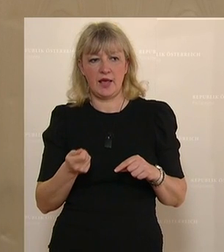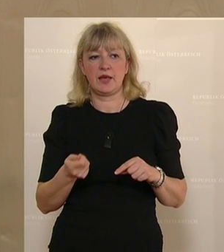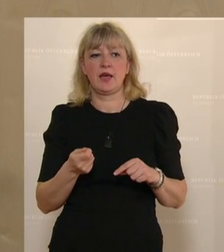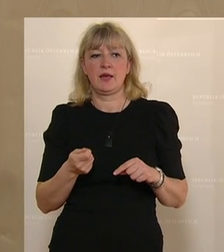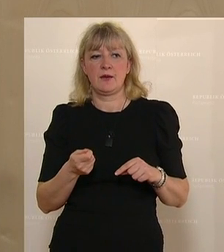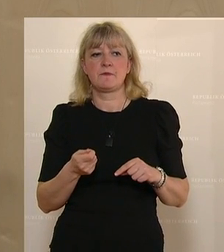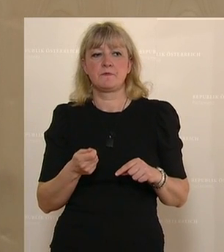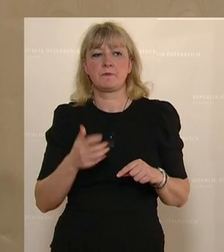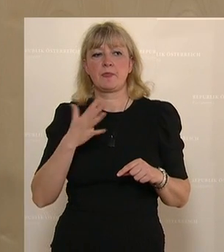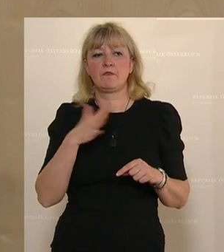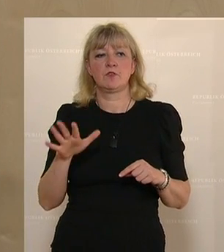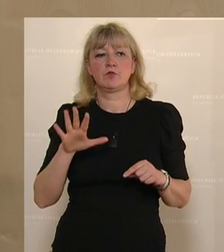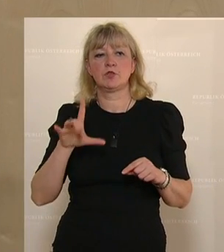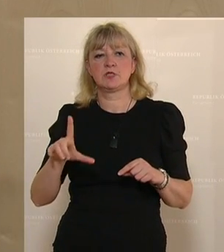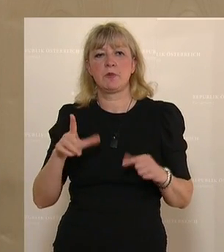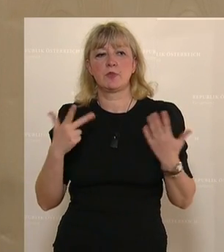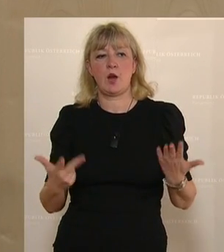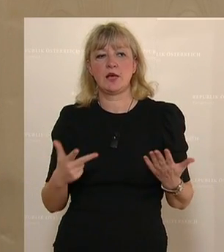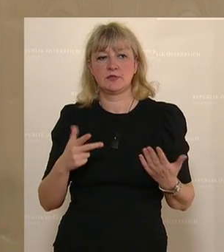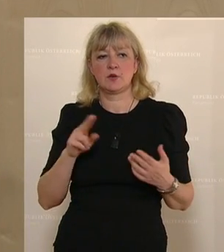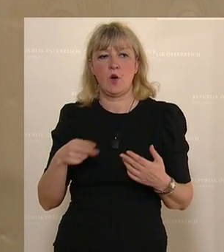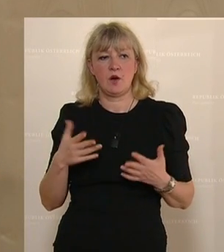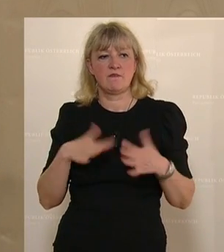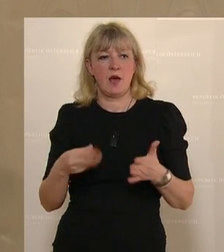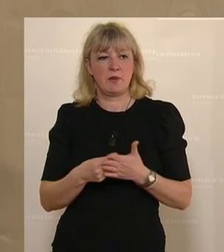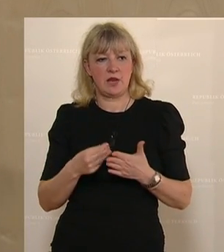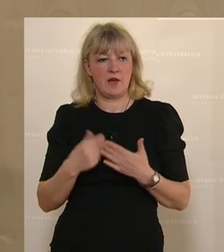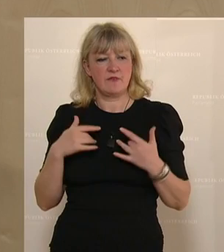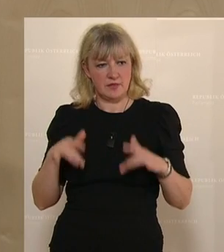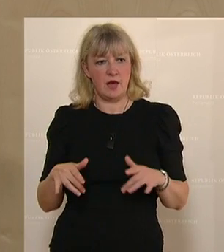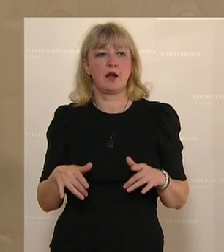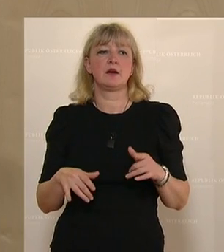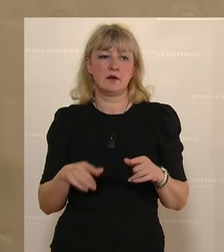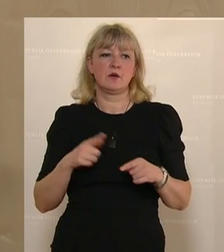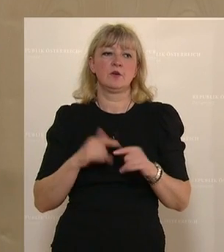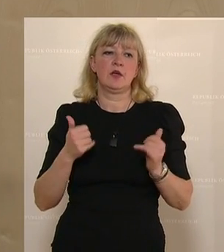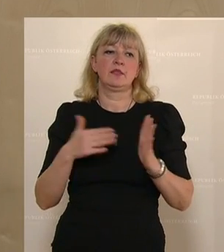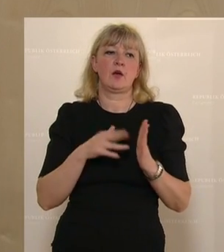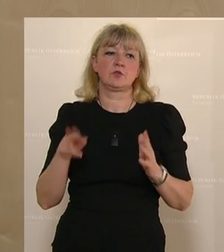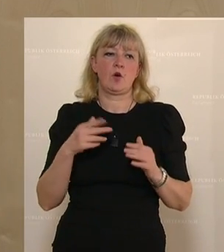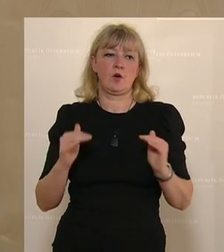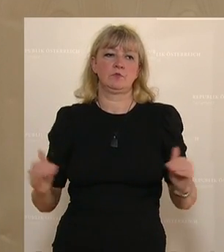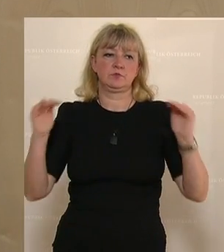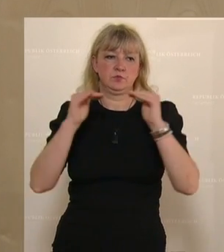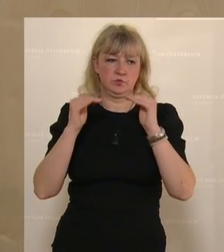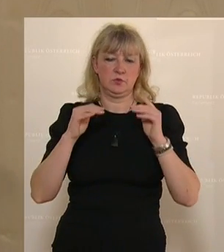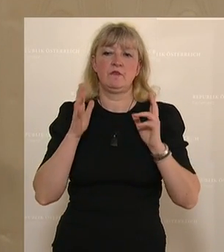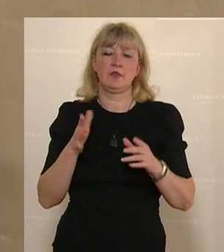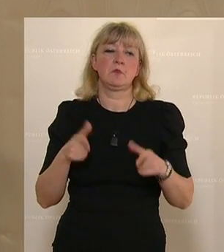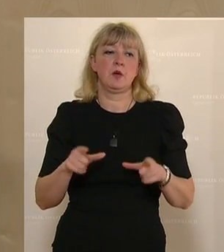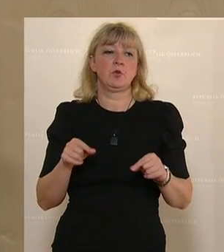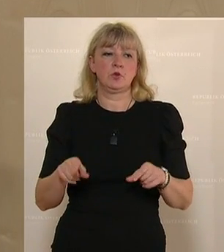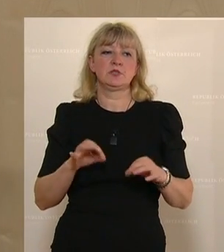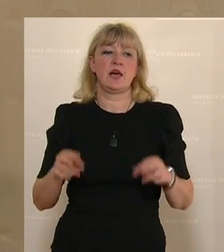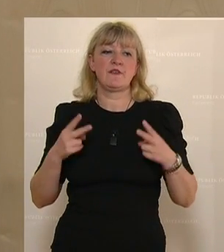537 Euro bis jetzt Freibetrag haben und das auf 1.000 Euro erhöht wird. Ich denke,